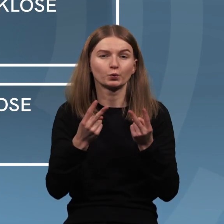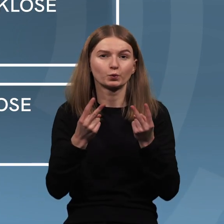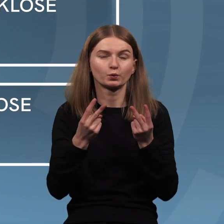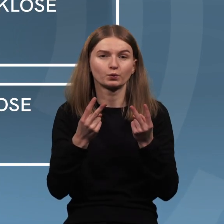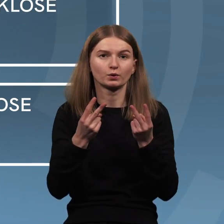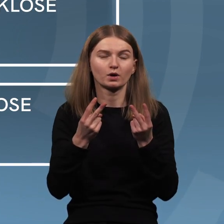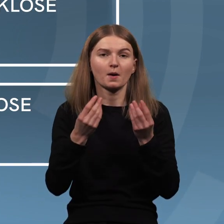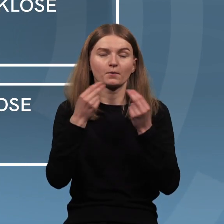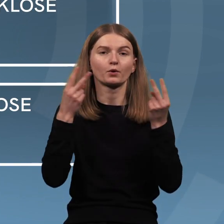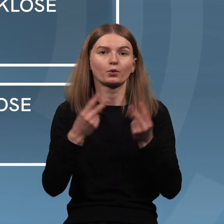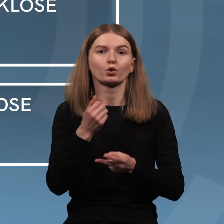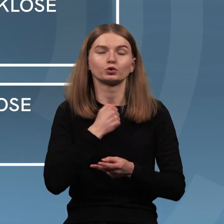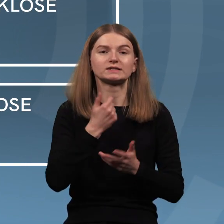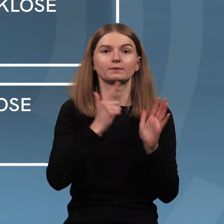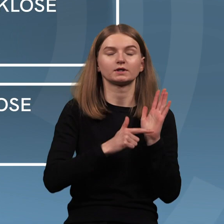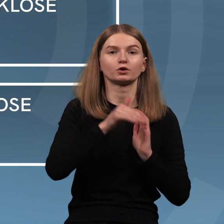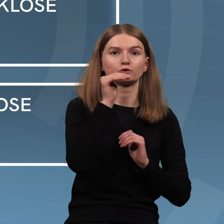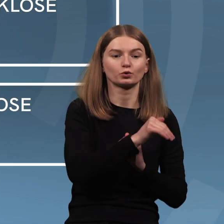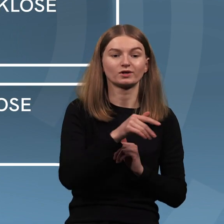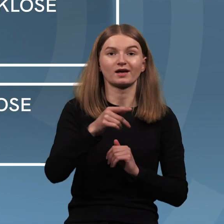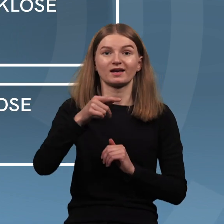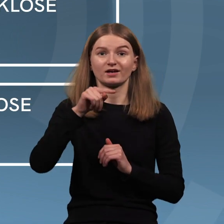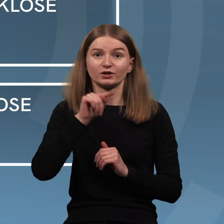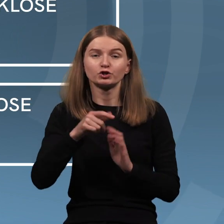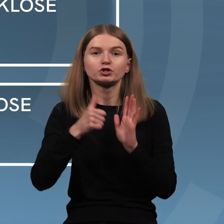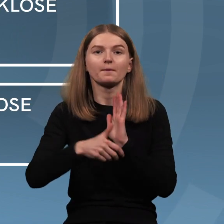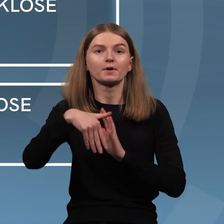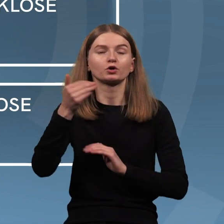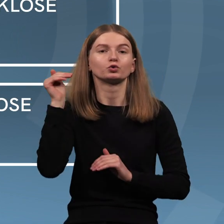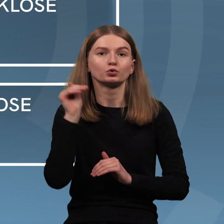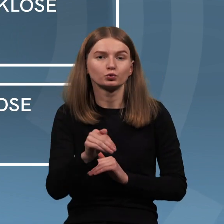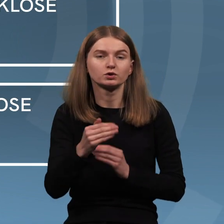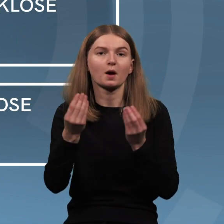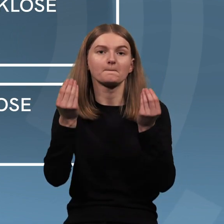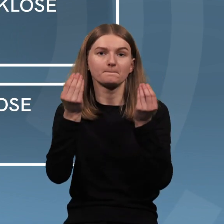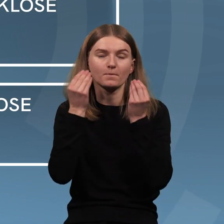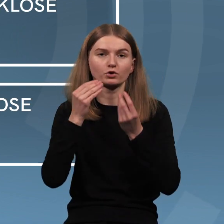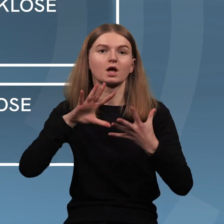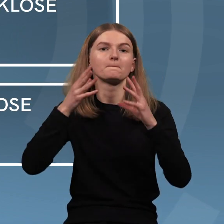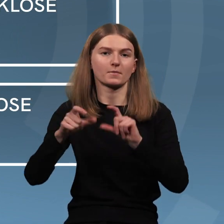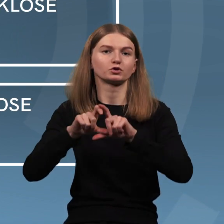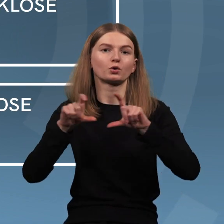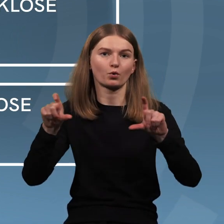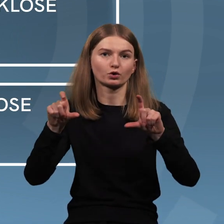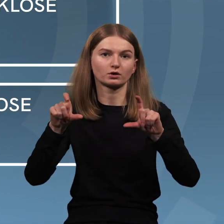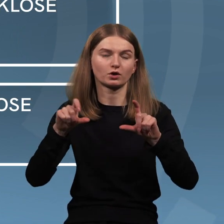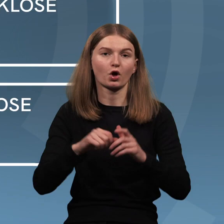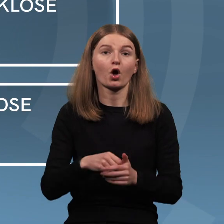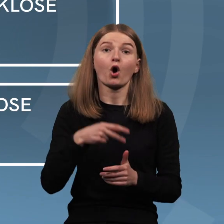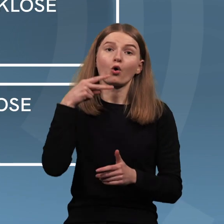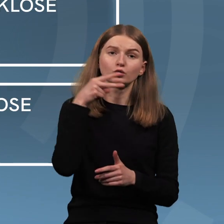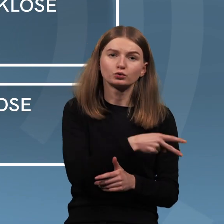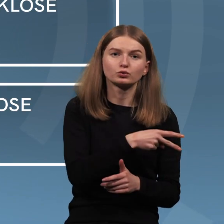kaip 70 tūkstančių. Iš jų beveik 65 tūkstančiai mokosi bendrojo lavinimo mokyklose daugiau kaip 2